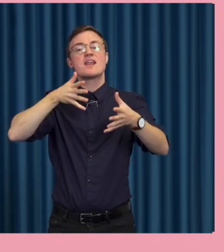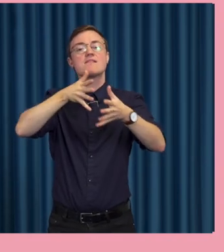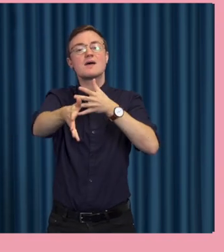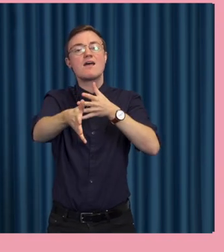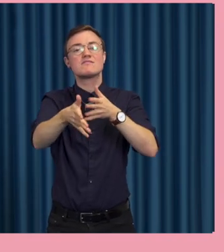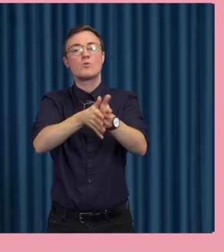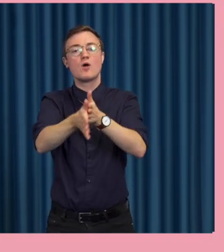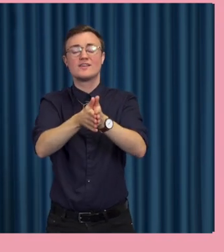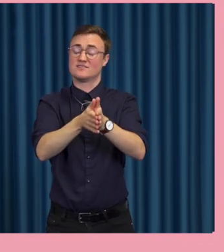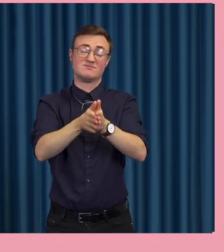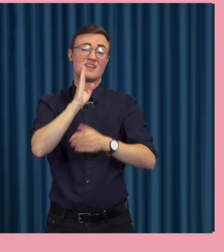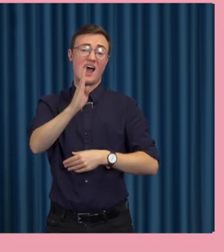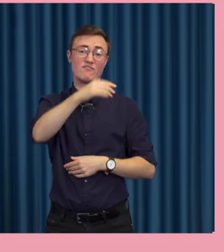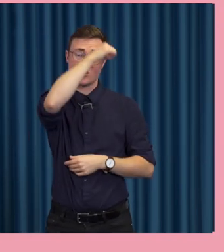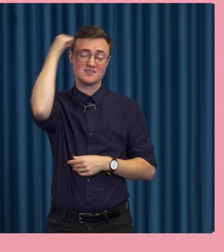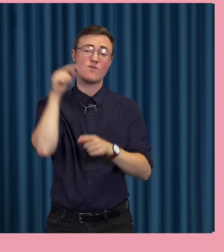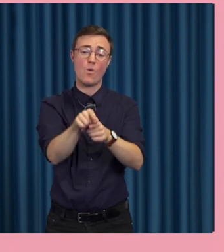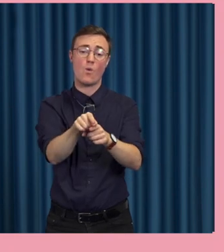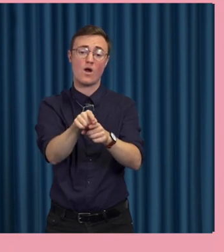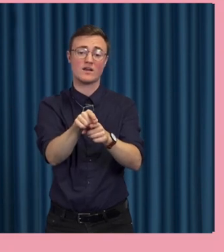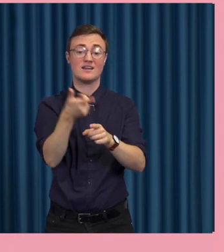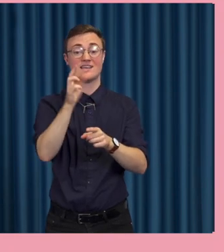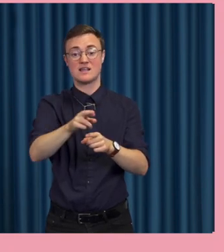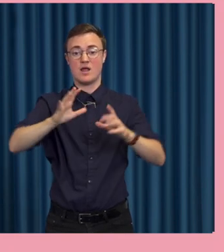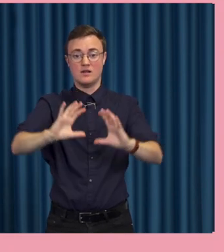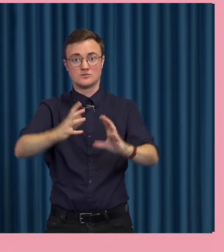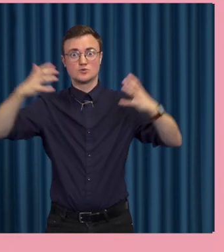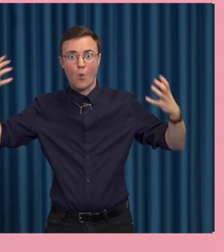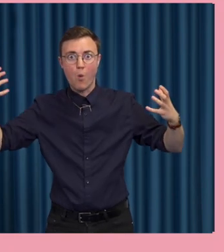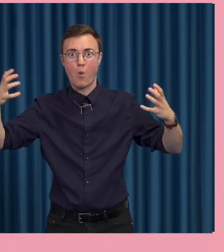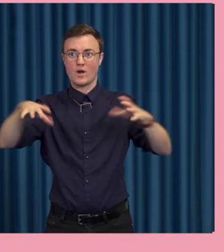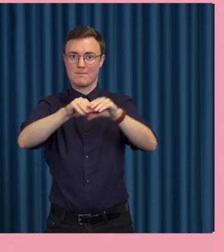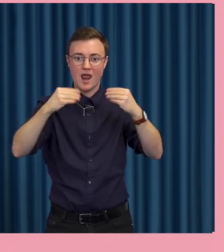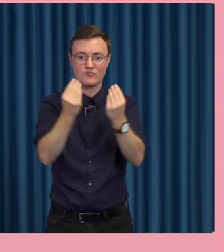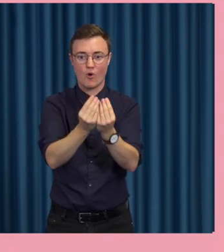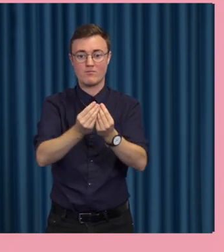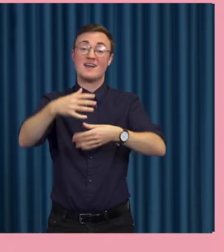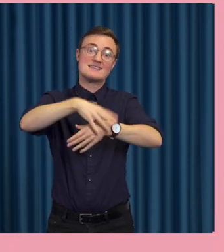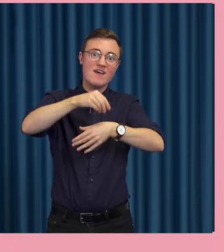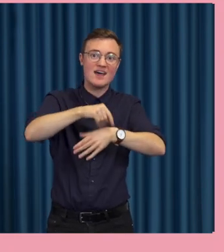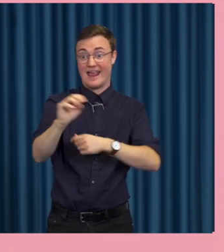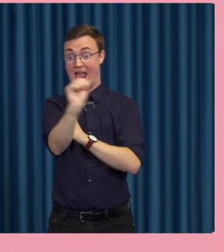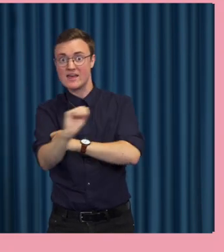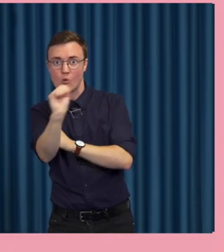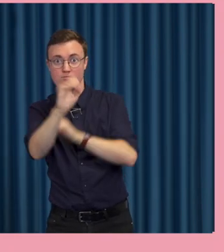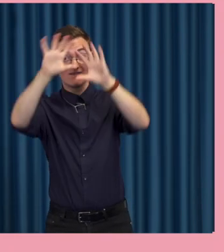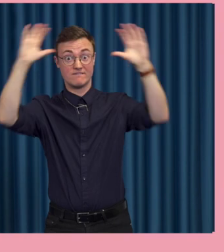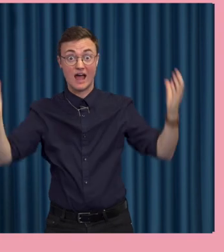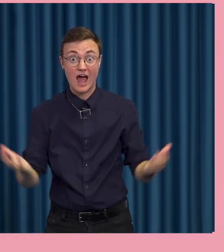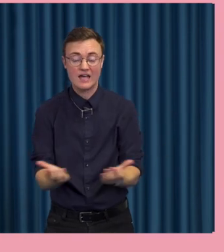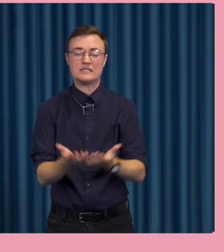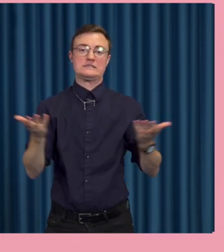genuint svår, speciellt då om man tänker sig storskalighet och också om man tänker sig Sverige, Europa,